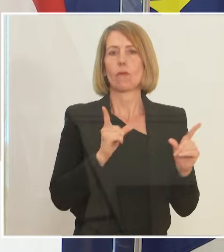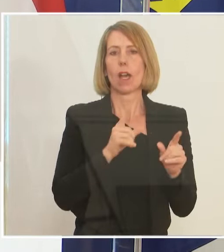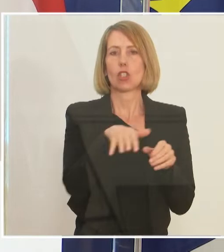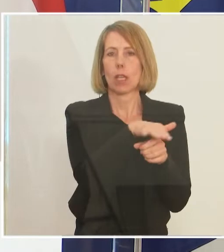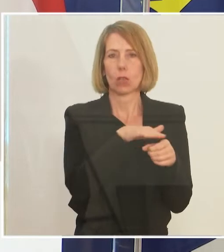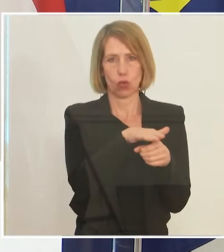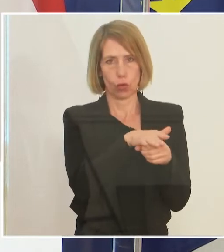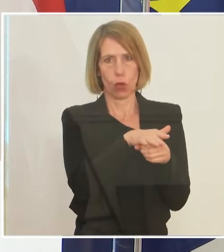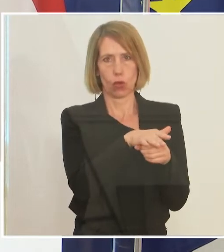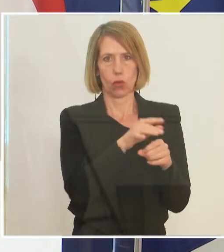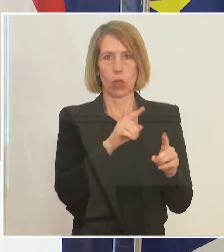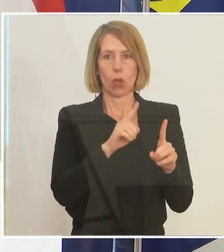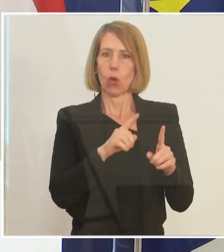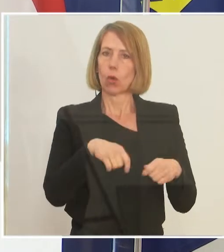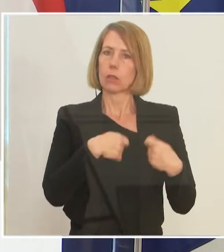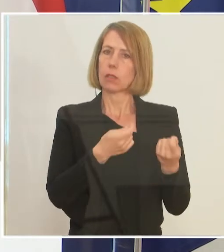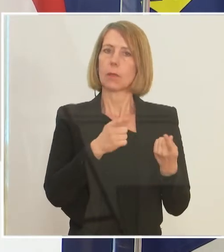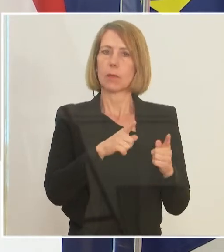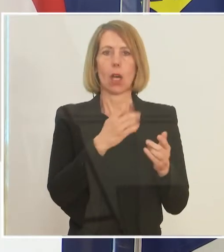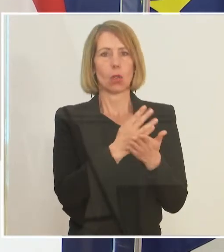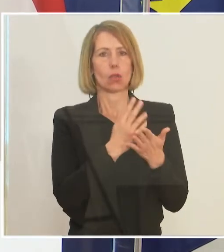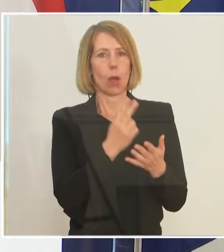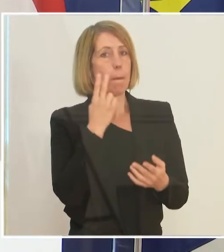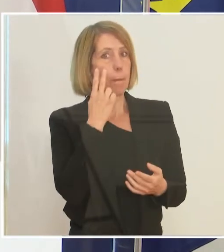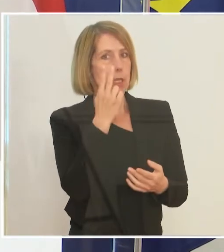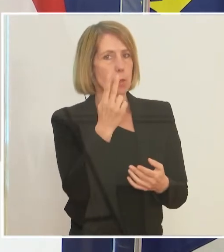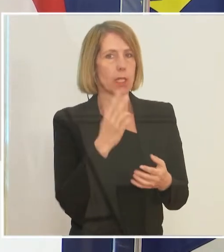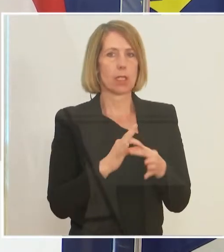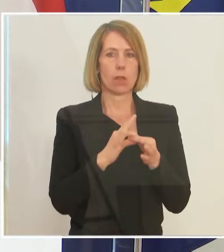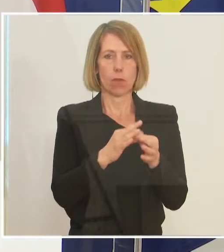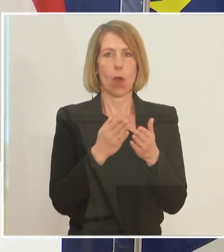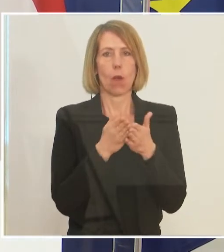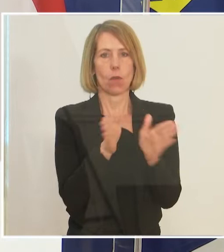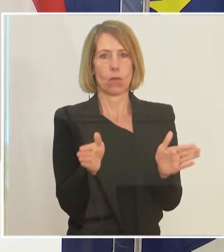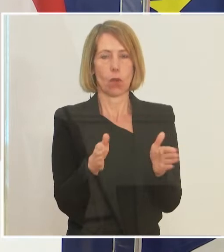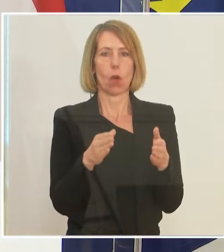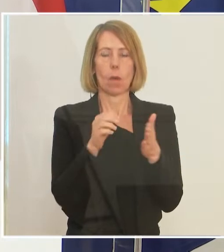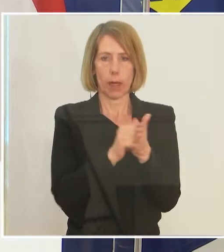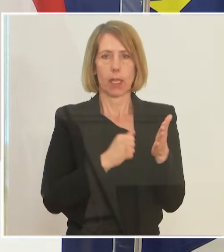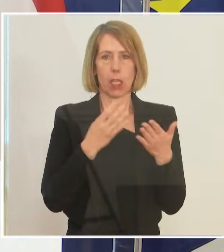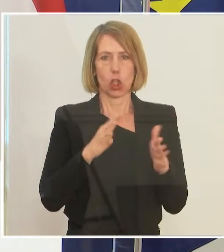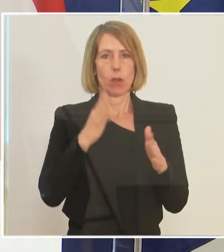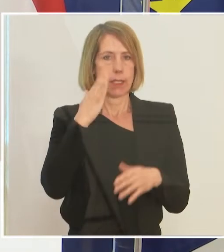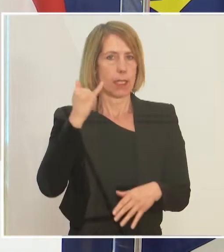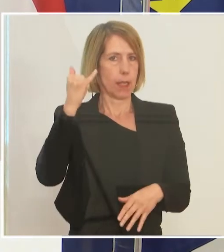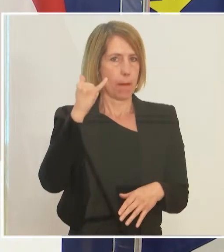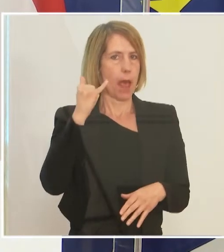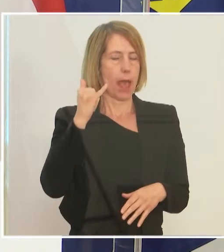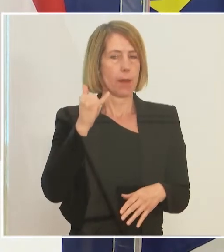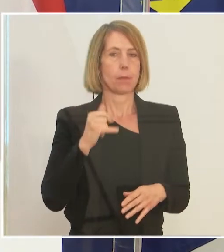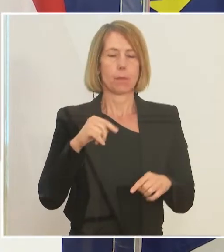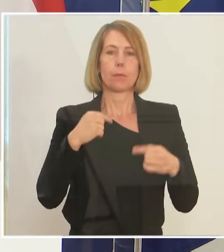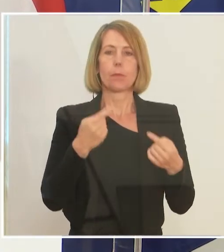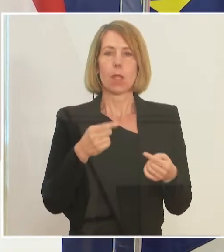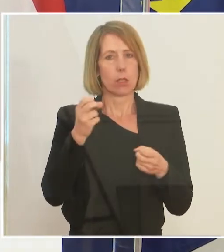Aber jetzt gibt's natürlich auch die Perspektive der Öffnungen, die mit 19. Mai starten. Und dann ist